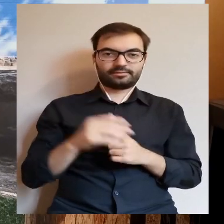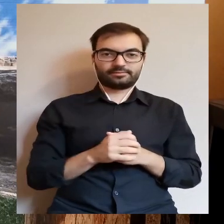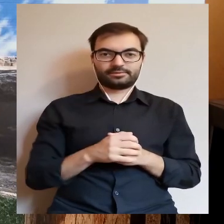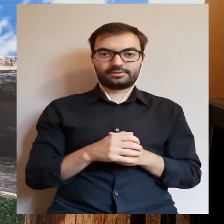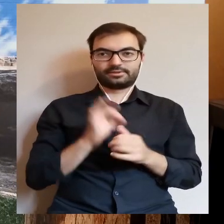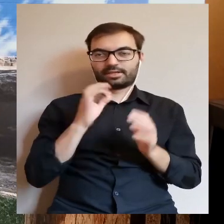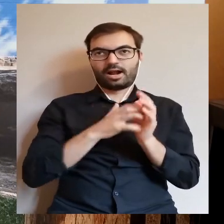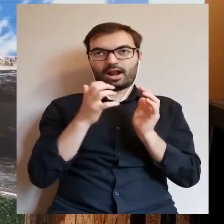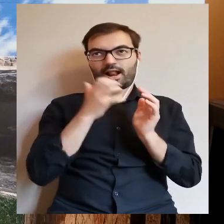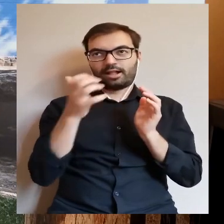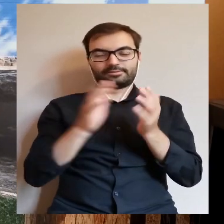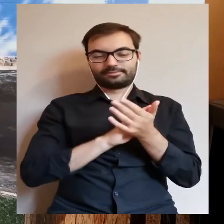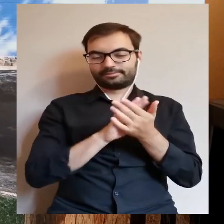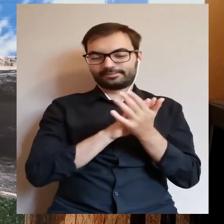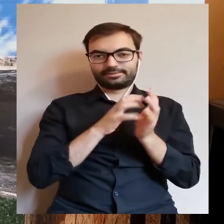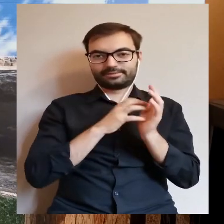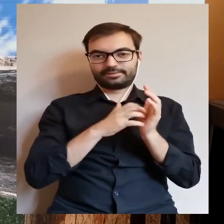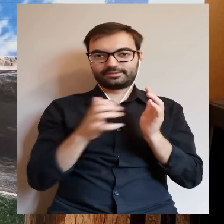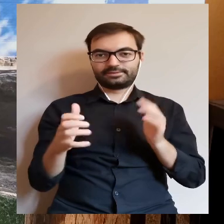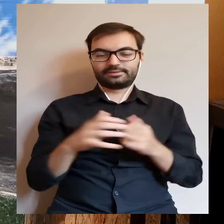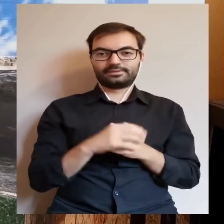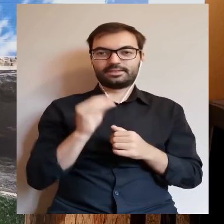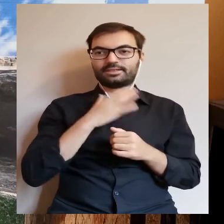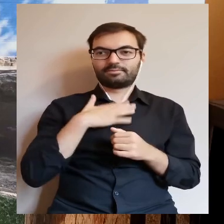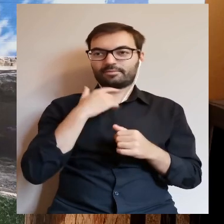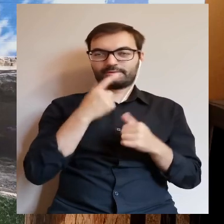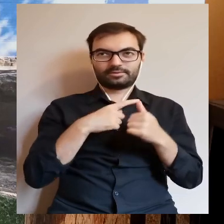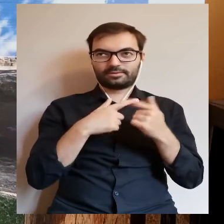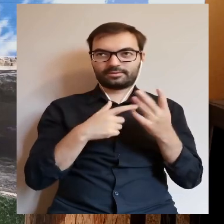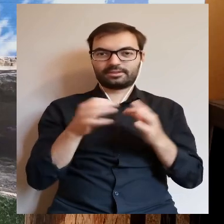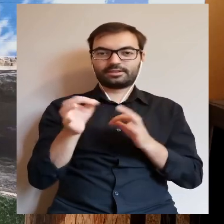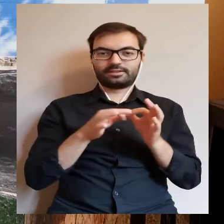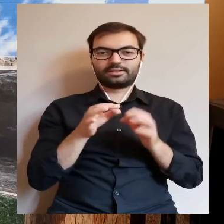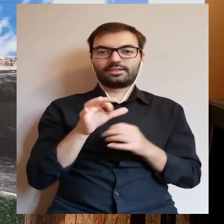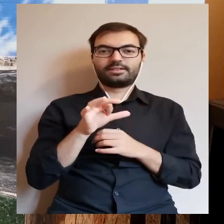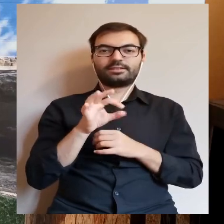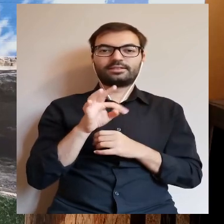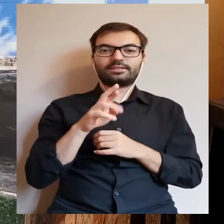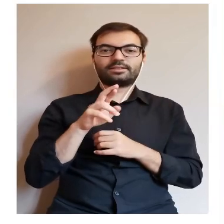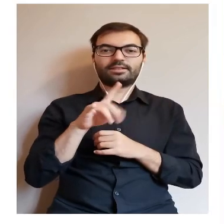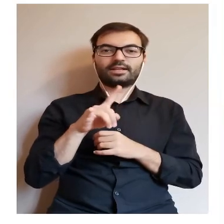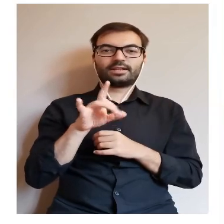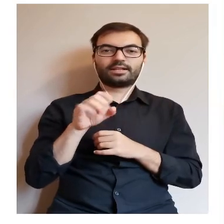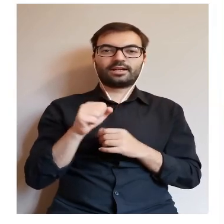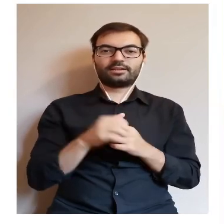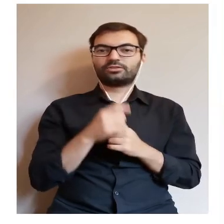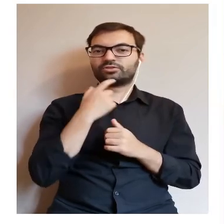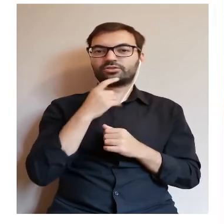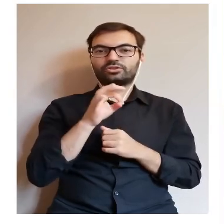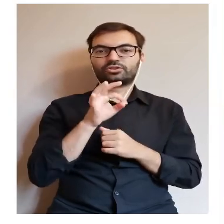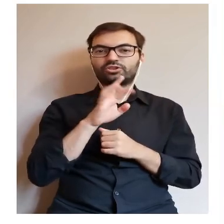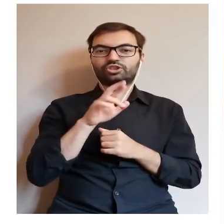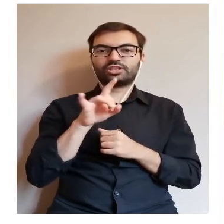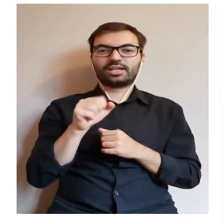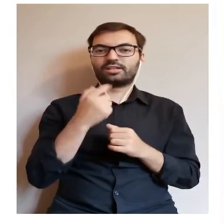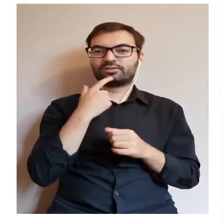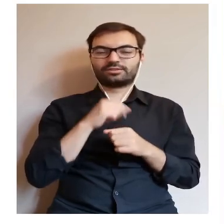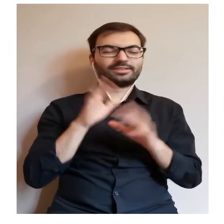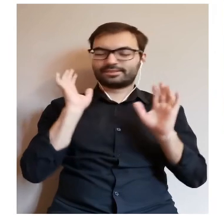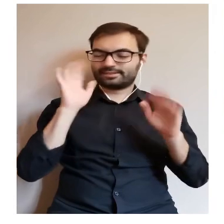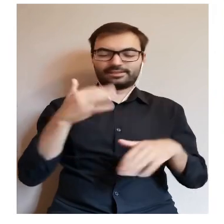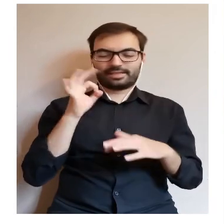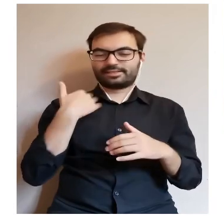drodze. Strasznie się dzisiaj rozgadałam, a miałam jeszcze historię o strzydze. W ogóle co to jest strzyga,